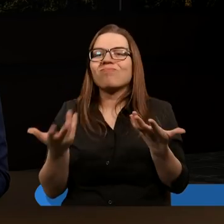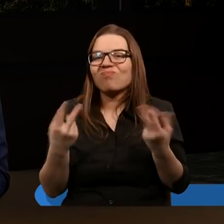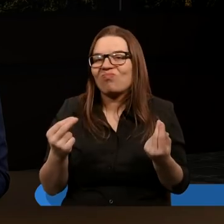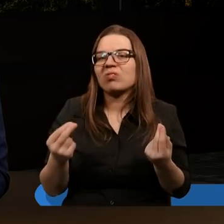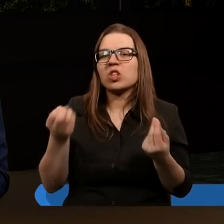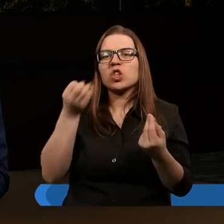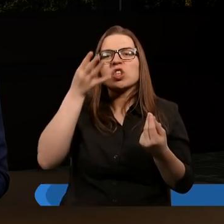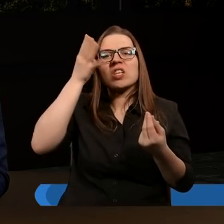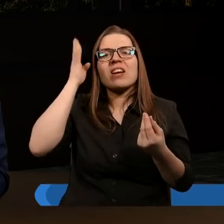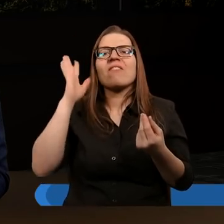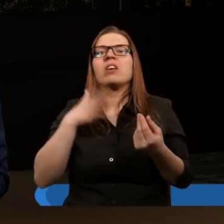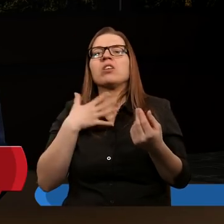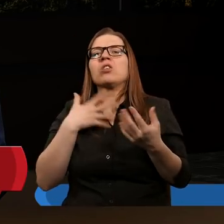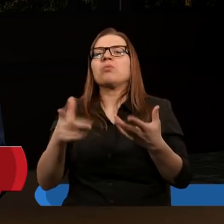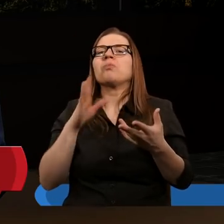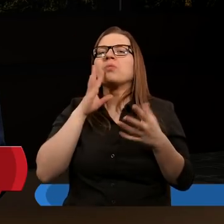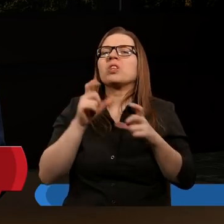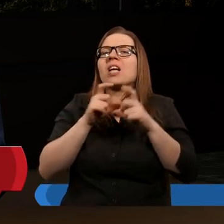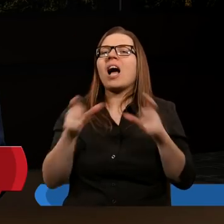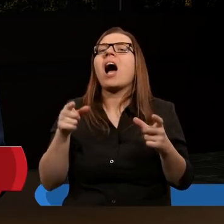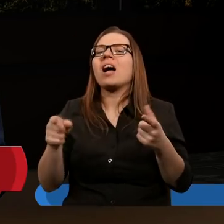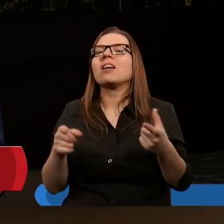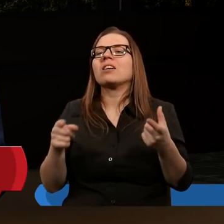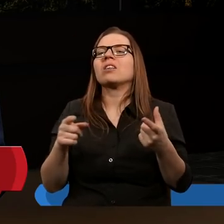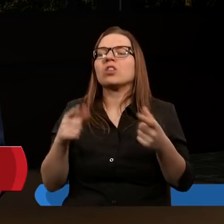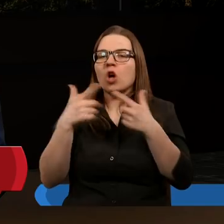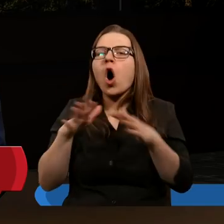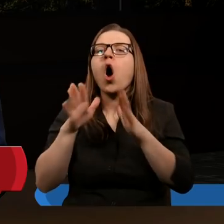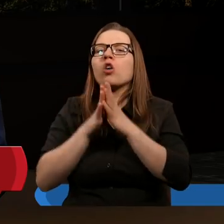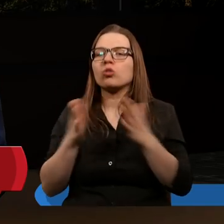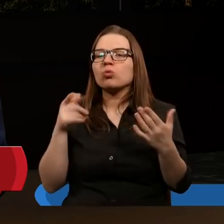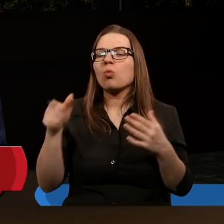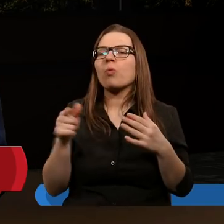jest, kojarzy mi się jednak z okresem w tym czasie ten kościół